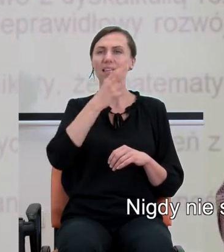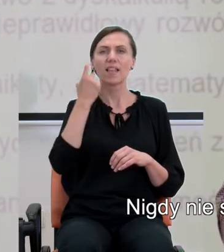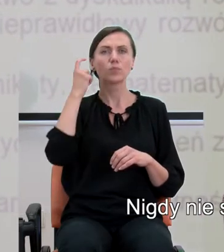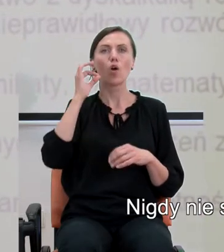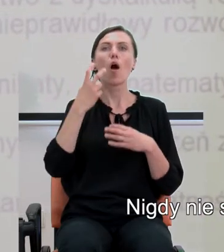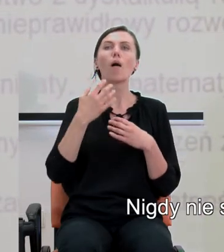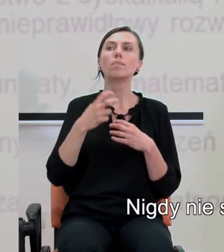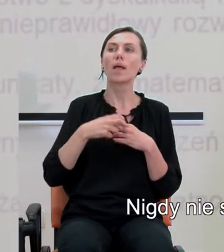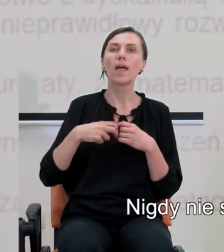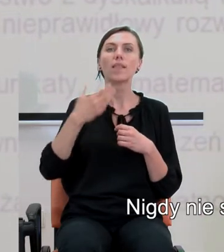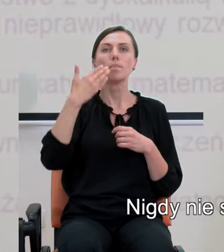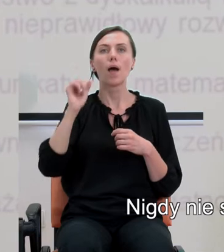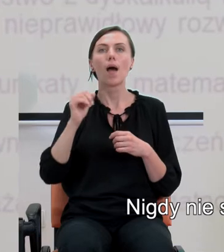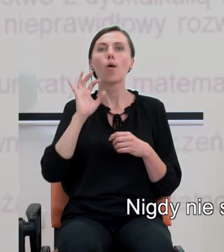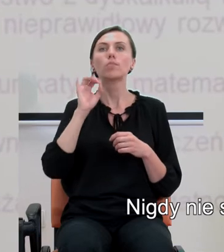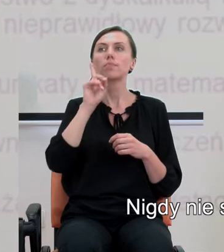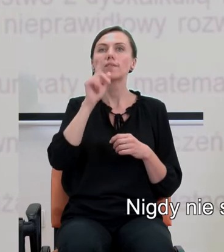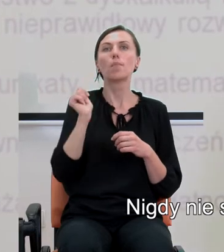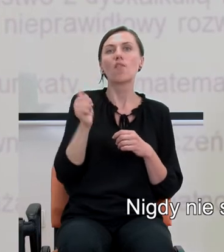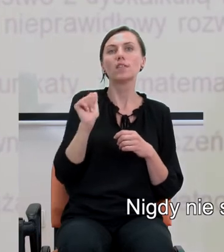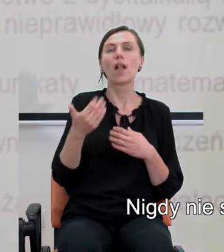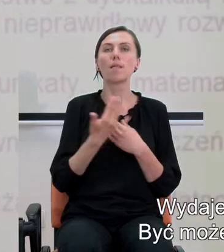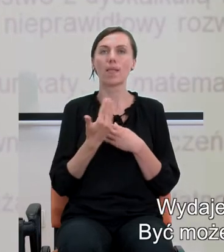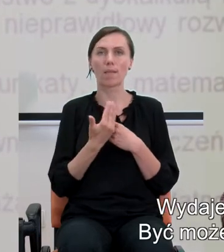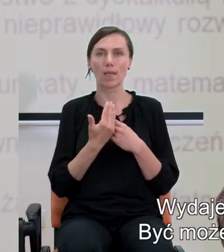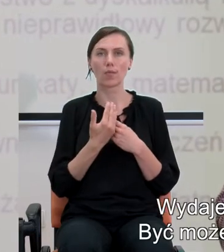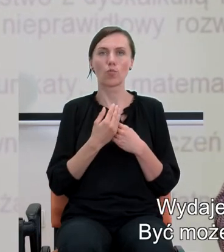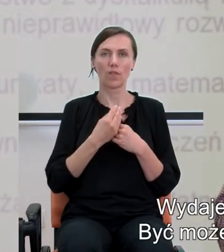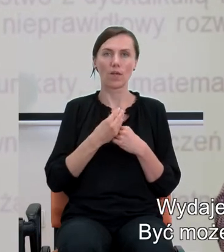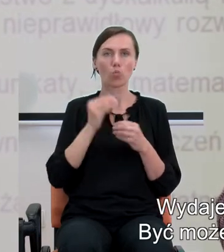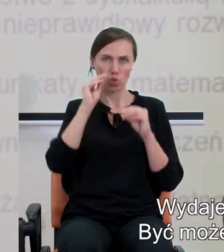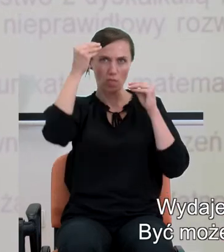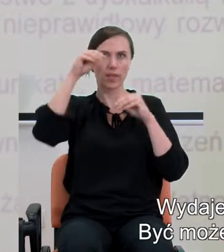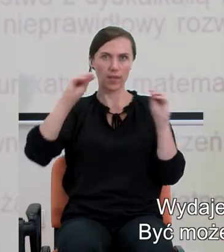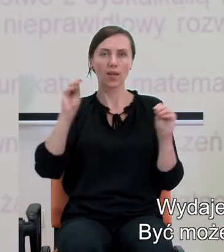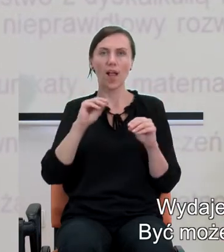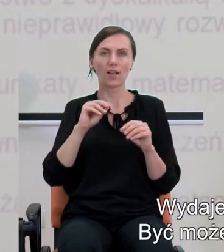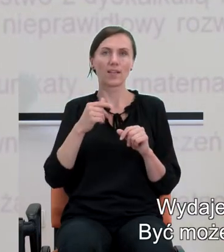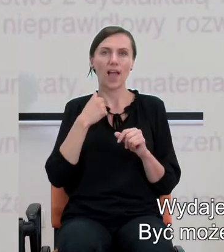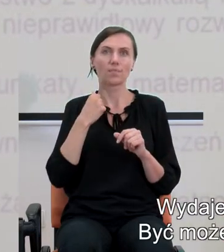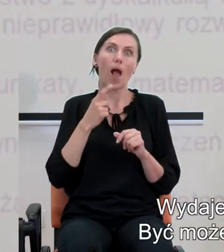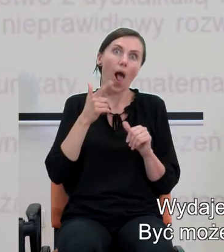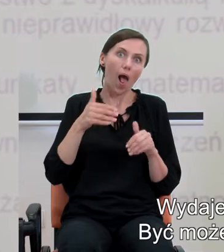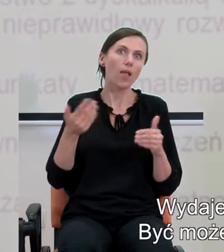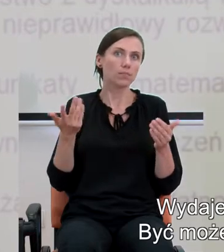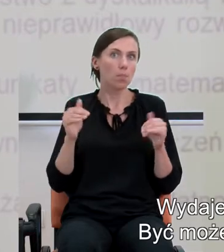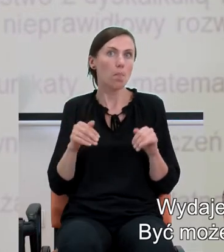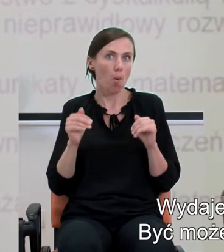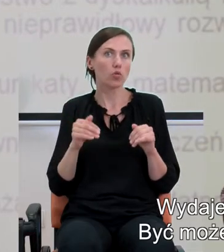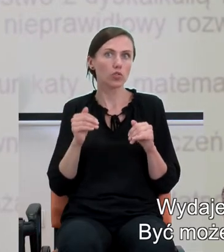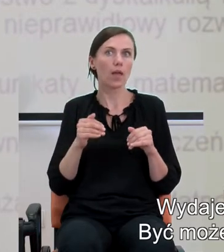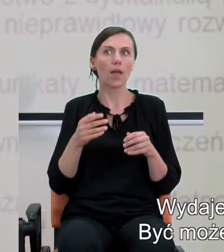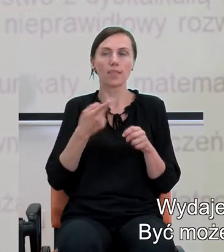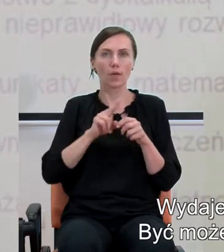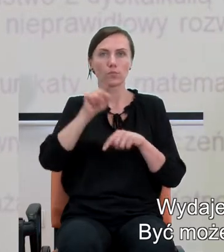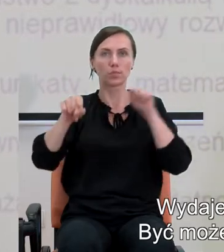badaniach lęku przed matematyką u profesjonalnych matematyków. Wydaje mi się to czymś absurdalnym, ale kto wie, być może nawet